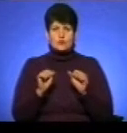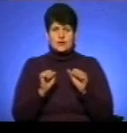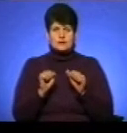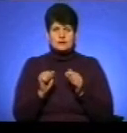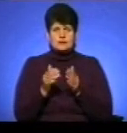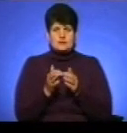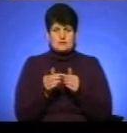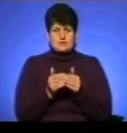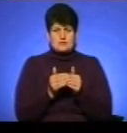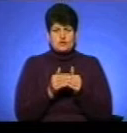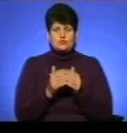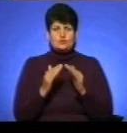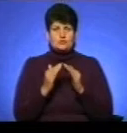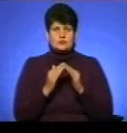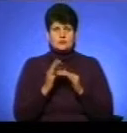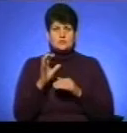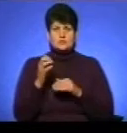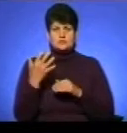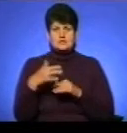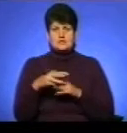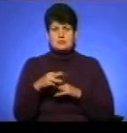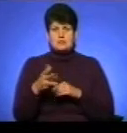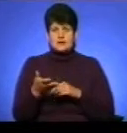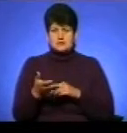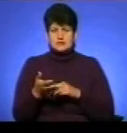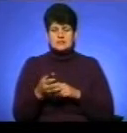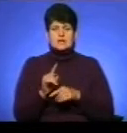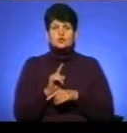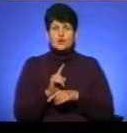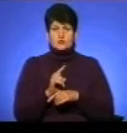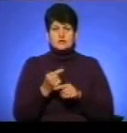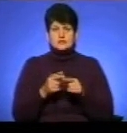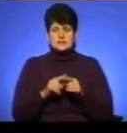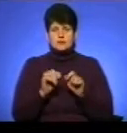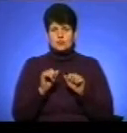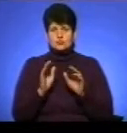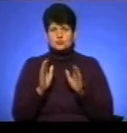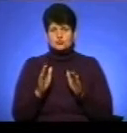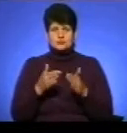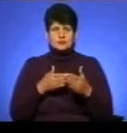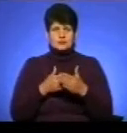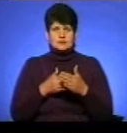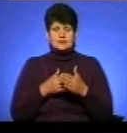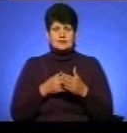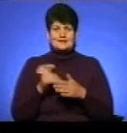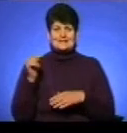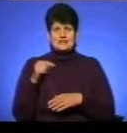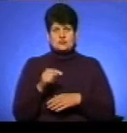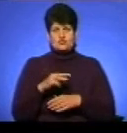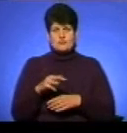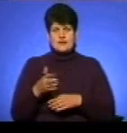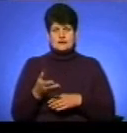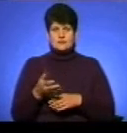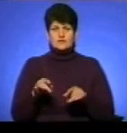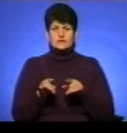межі поля до житлової забудови – 590 метрів. За санітарними нормами допустима зона – 1000 метрів. Також